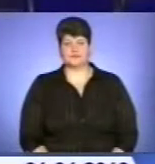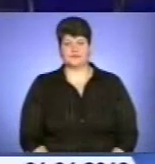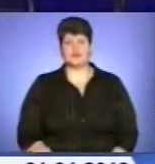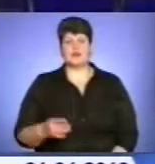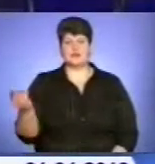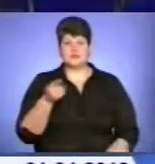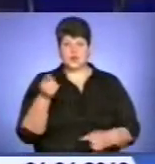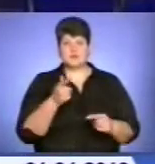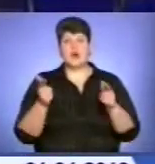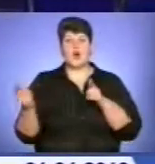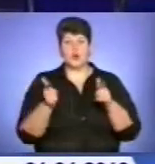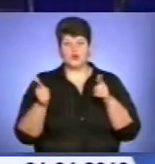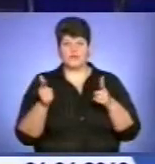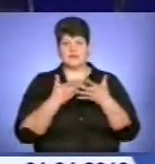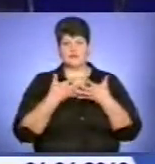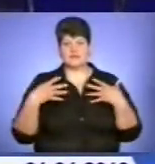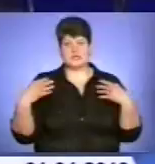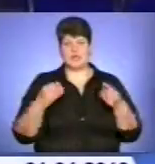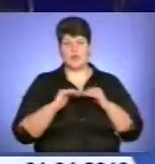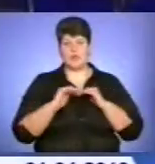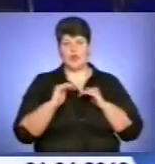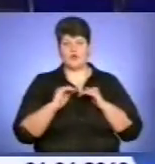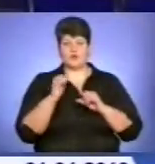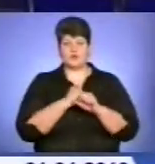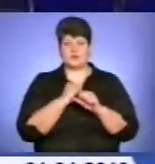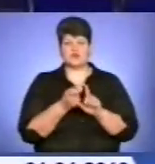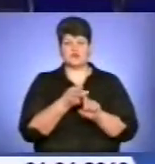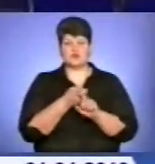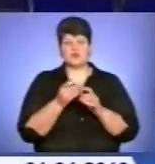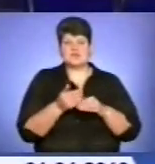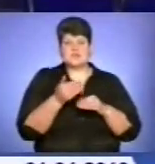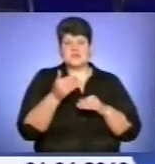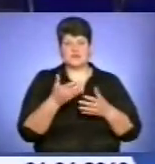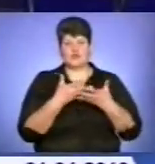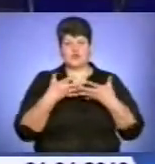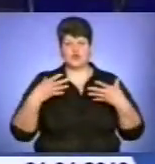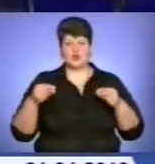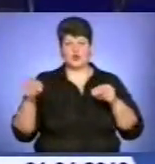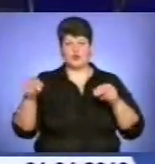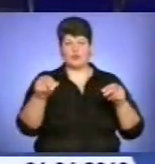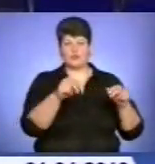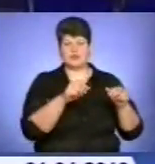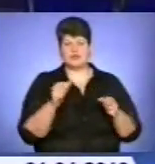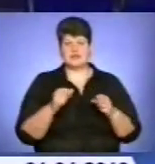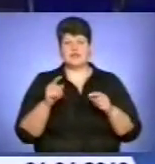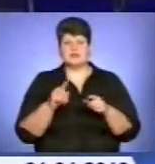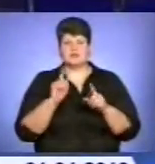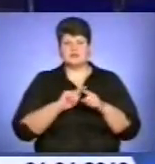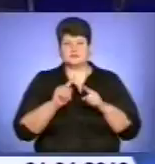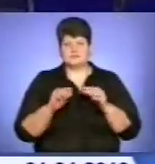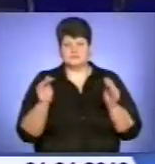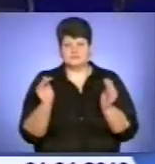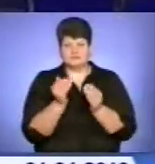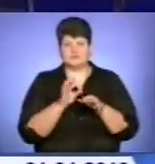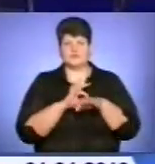Тернопільщина готова до весняно-польових робіт. Цьогоріч у зв'язку з пізньою весною посів ярих культур необхідно провести у стислі строки,